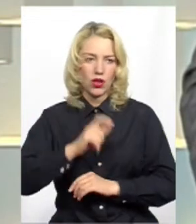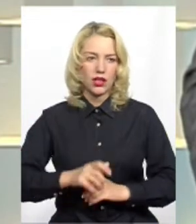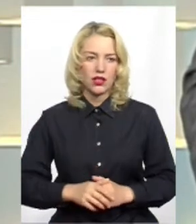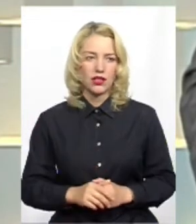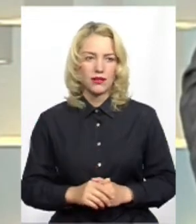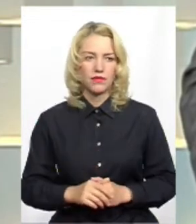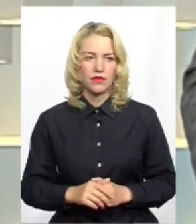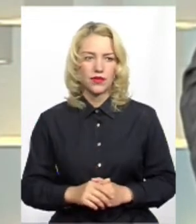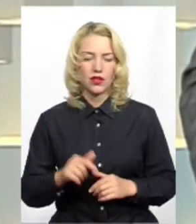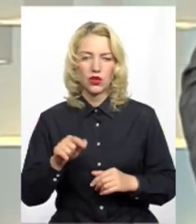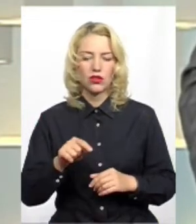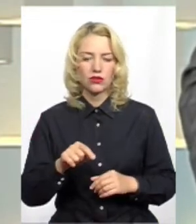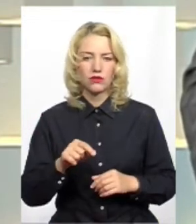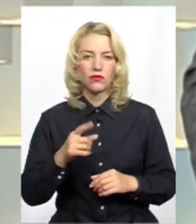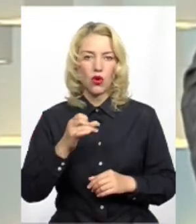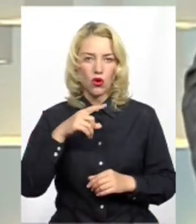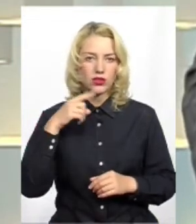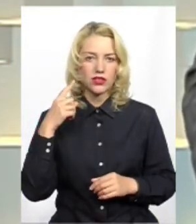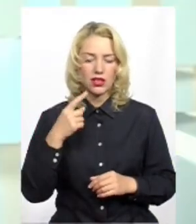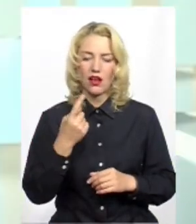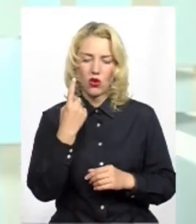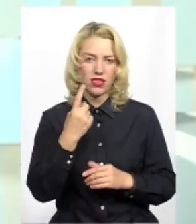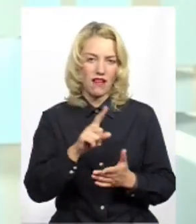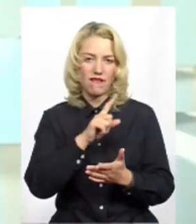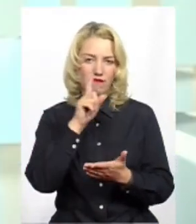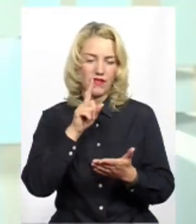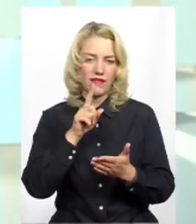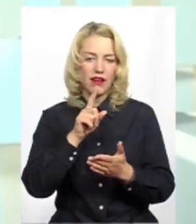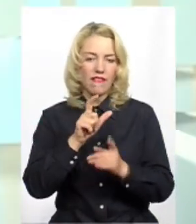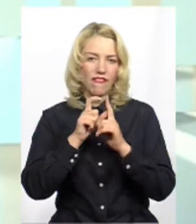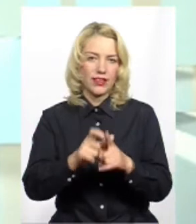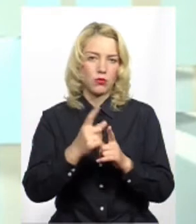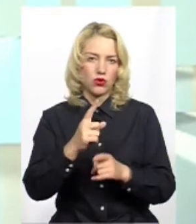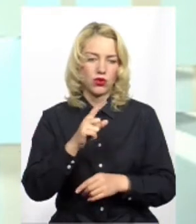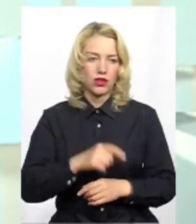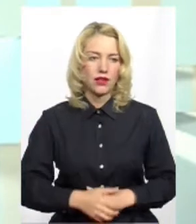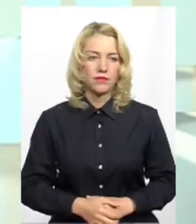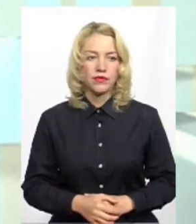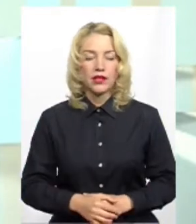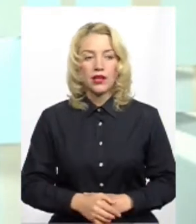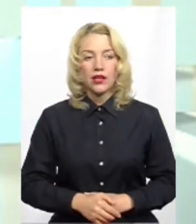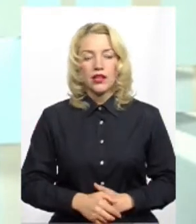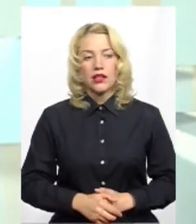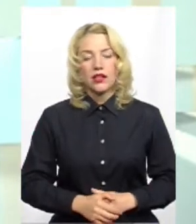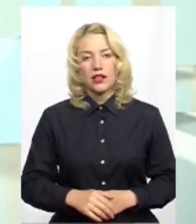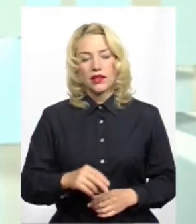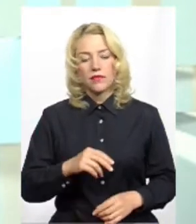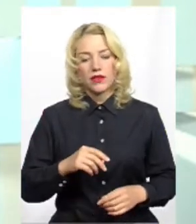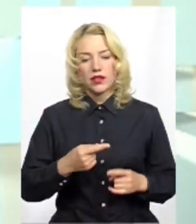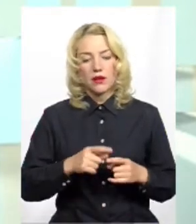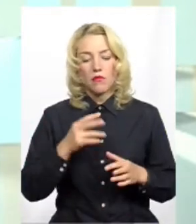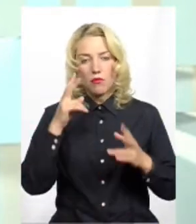Я думаю, тут відповідь одна, Росія. Дякую за відповіді. І координатор Центру ЮАІ «Рух у чесно» Олег Черненко